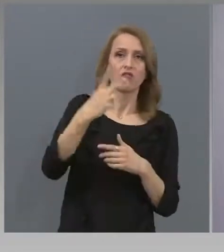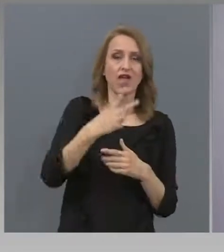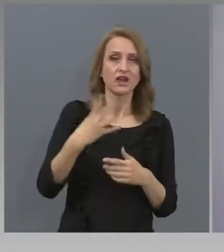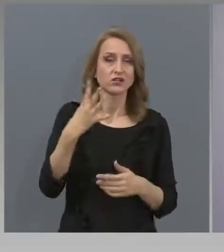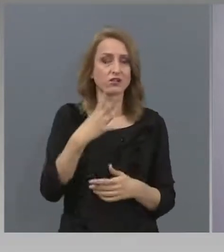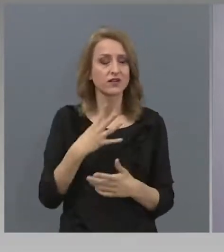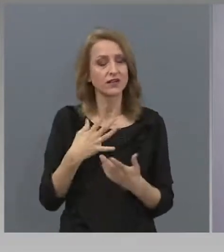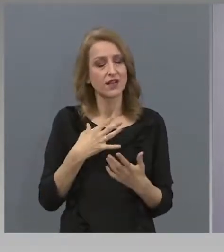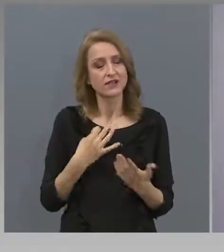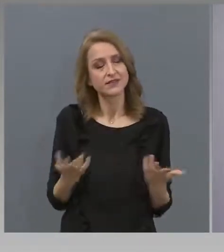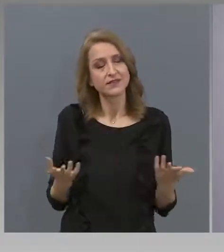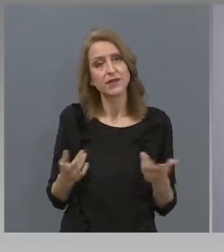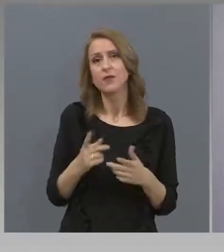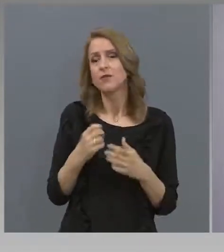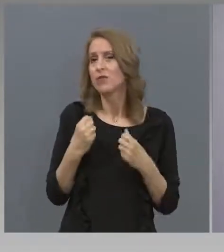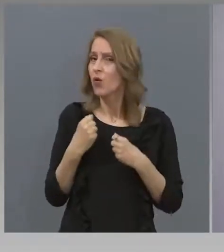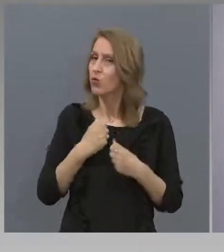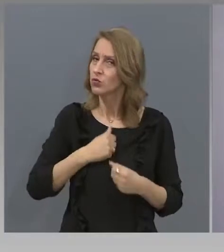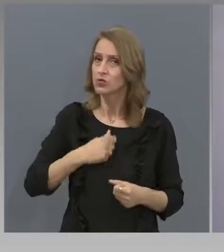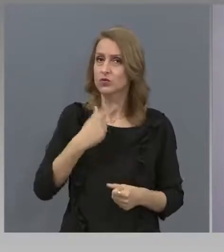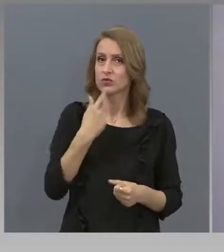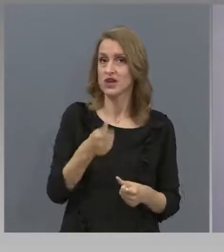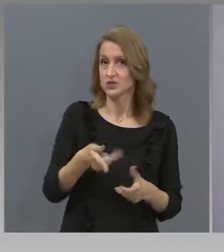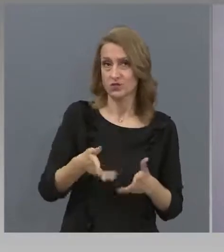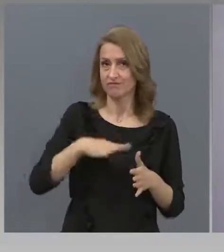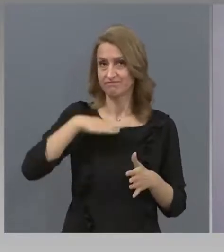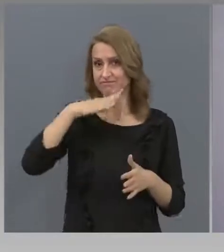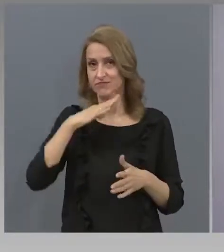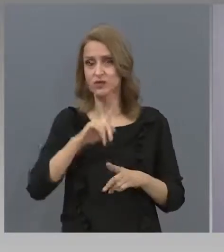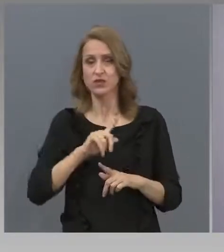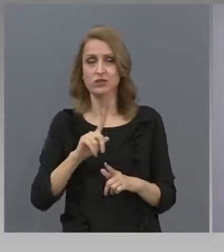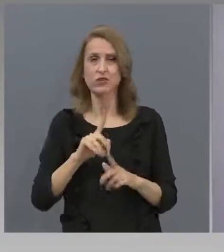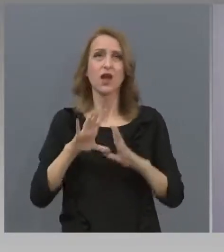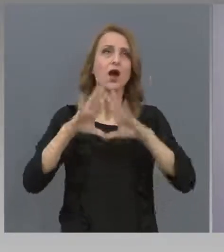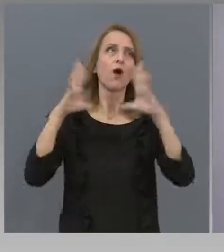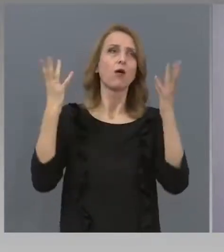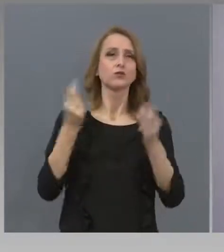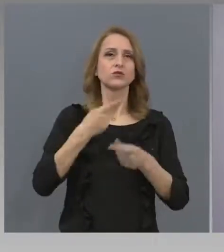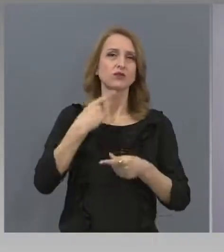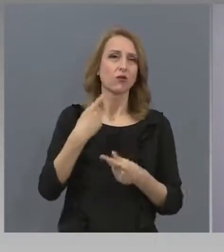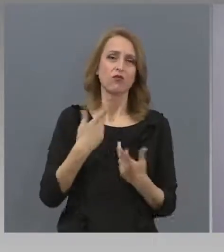Много е трудно да се каже дали ще е достатъчно, общо да се говори.